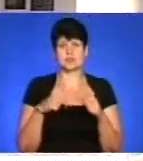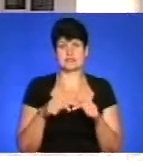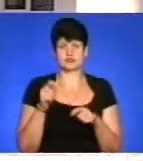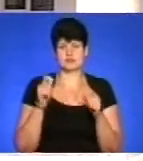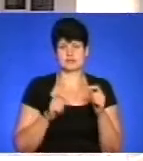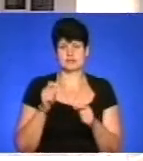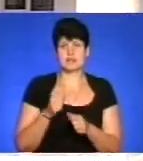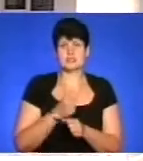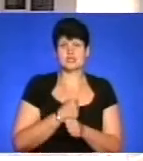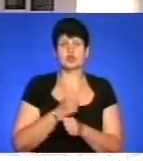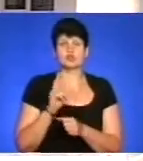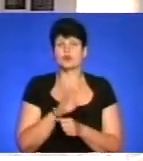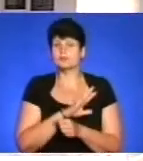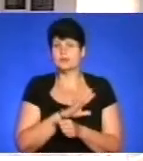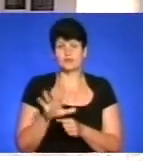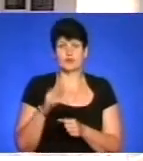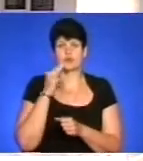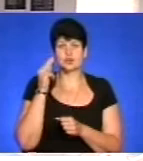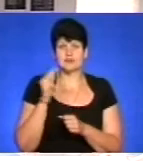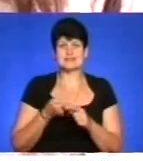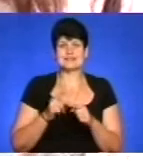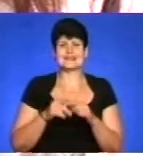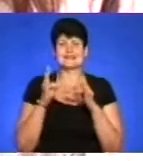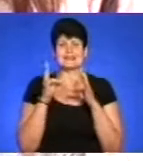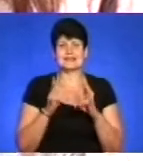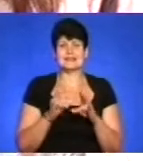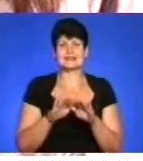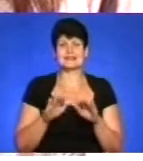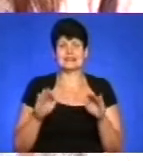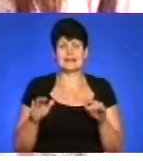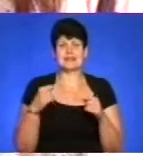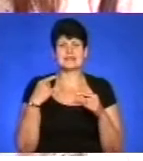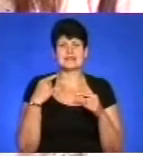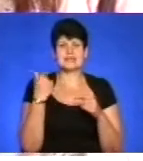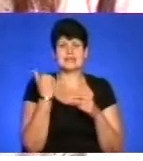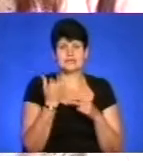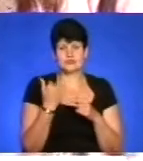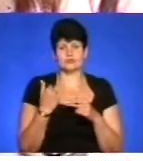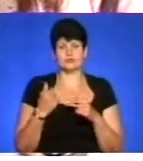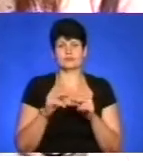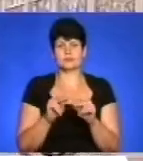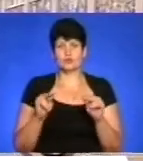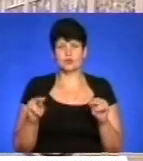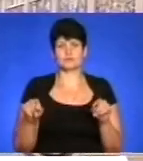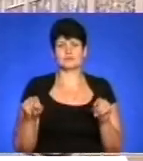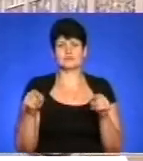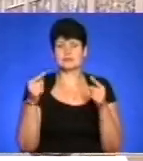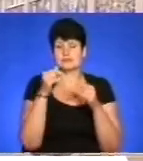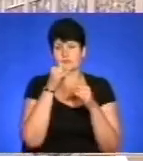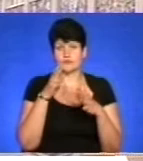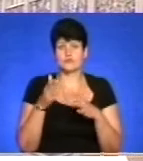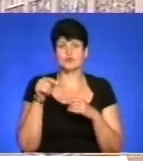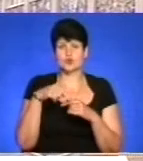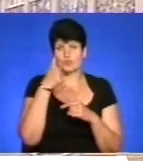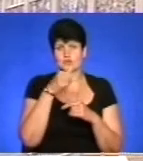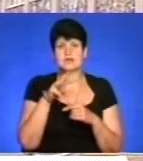На жаль, хто б не виявився винуватцем трагедії, ні дітей, ні їхнього педагога вже не вискресити. Цьогоріч Марта